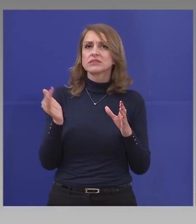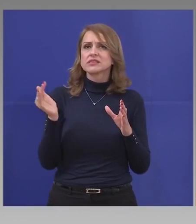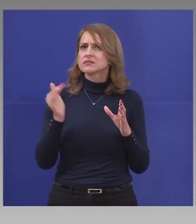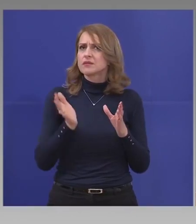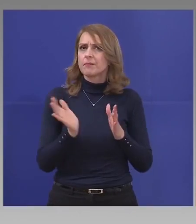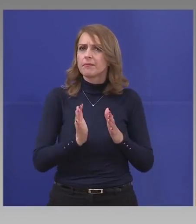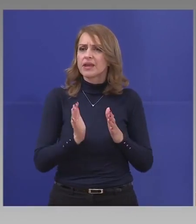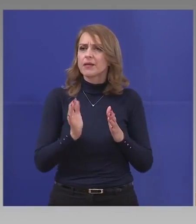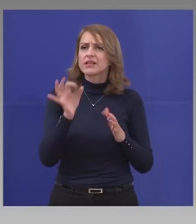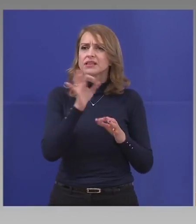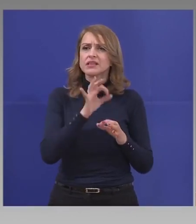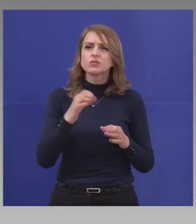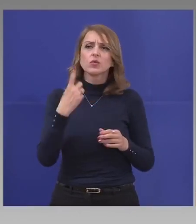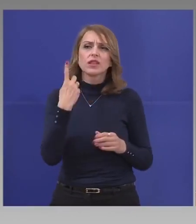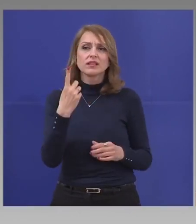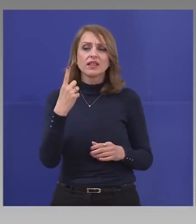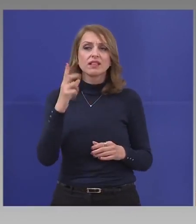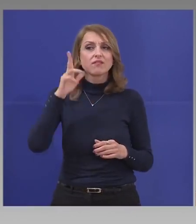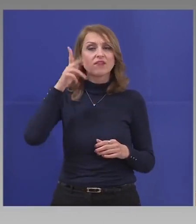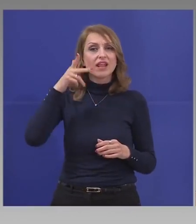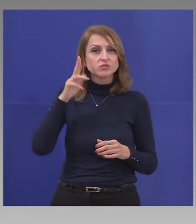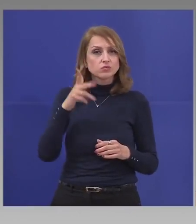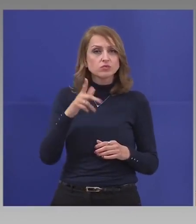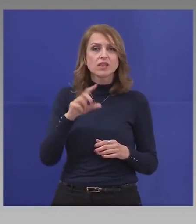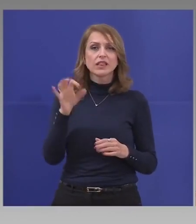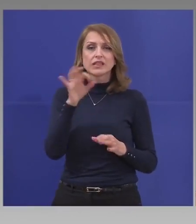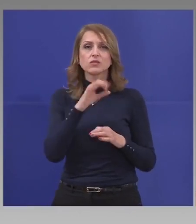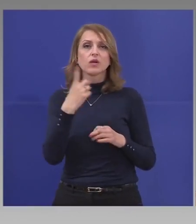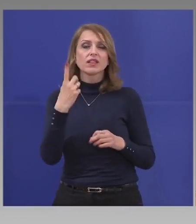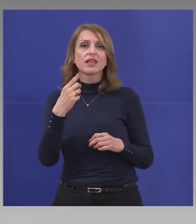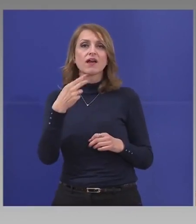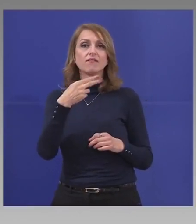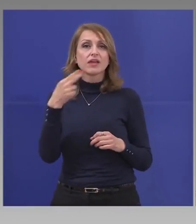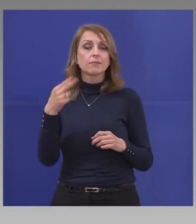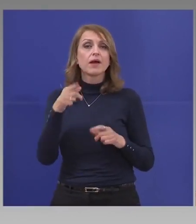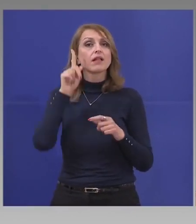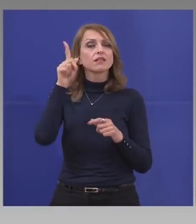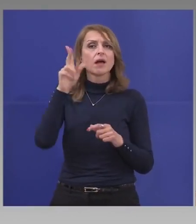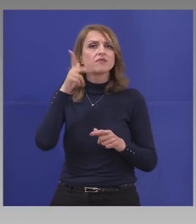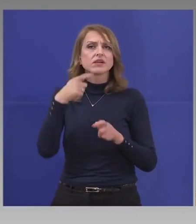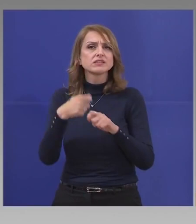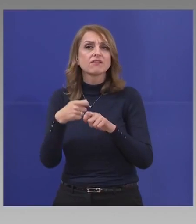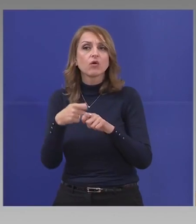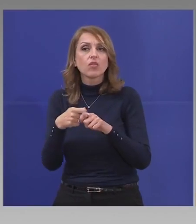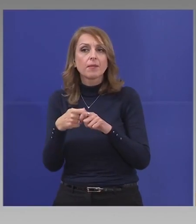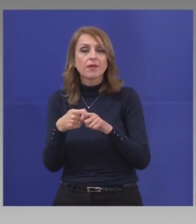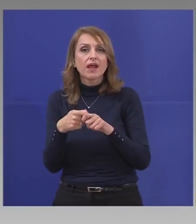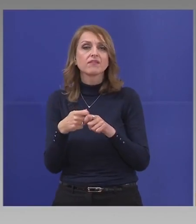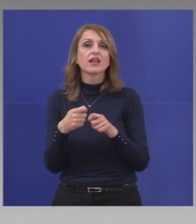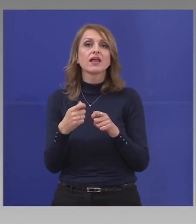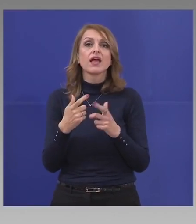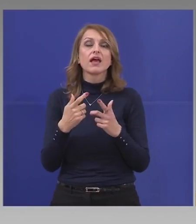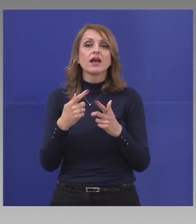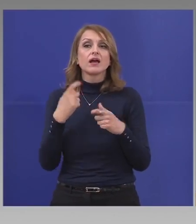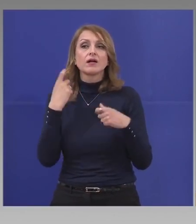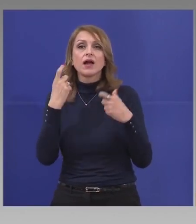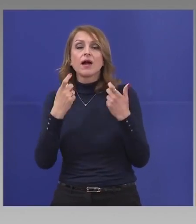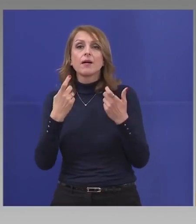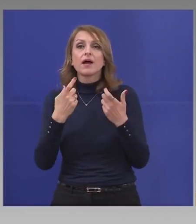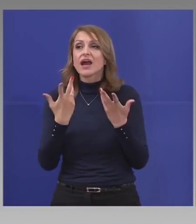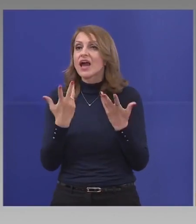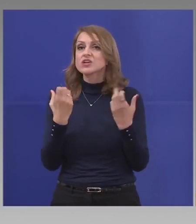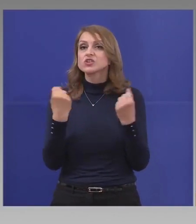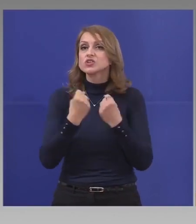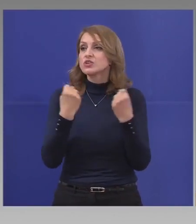И във Франция направиха фонд Солидарност. Хората се тревожат как ще оживее живите. Вие